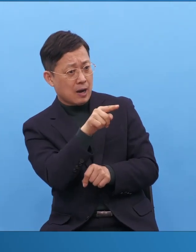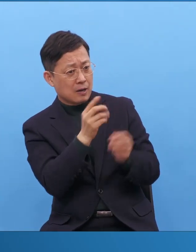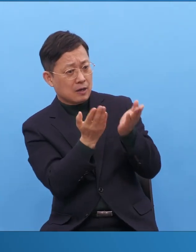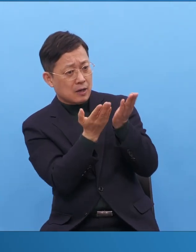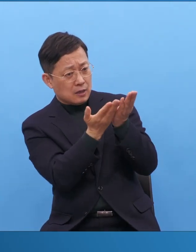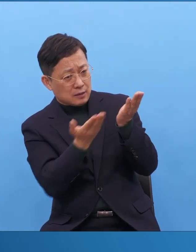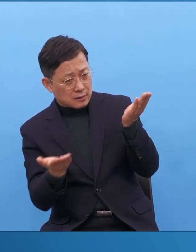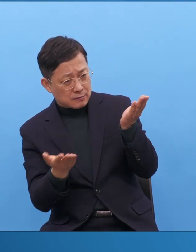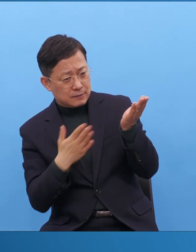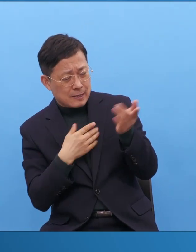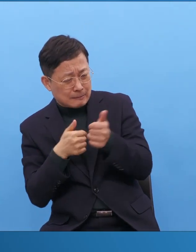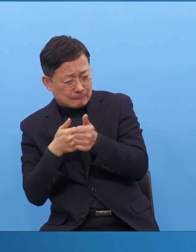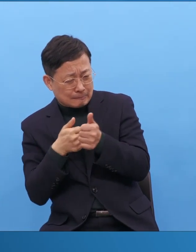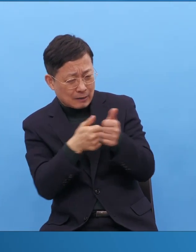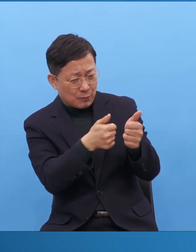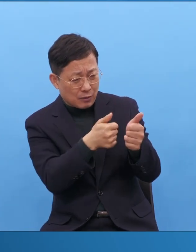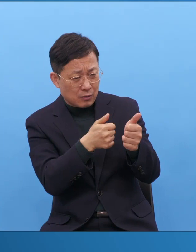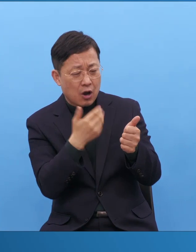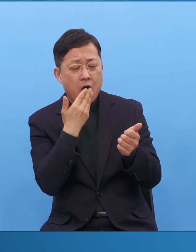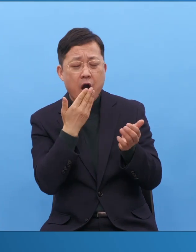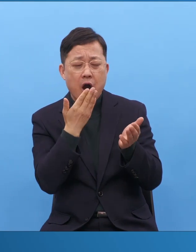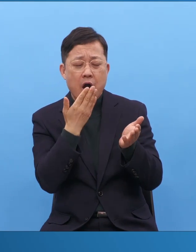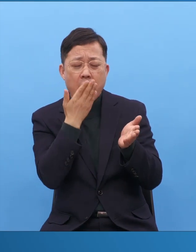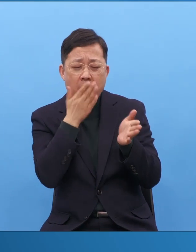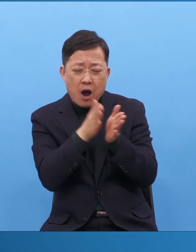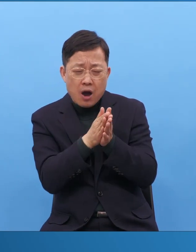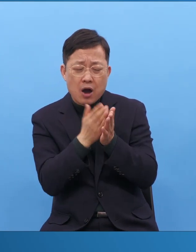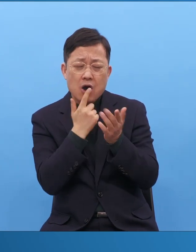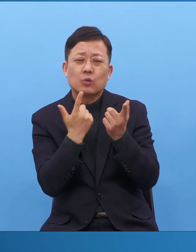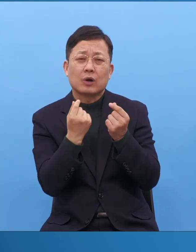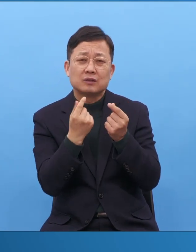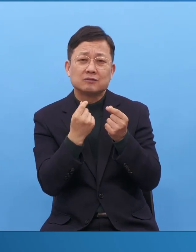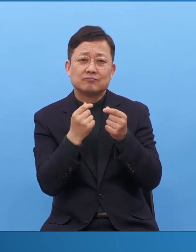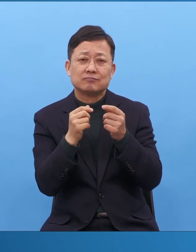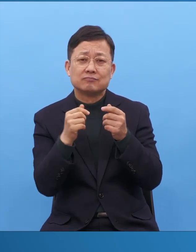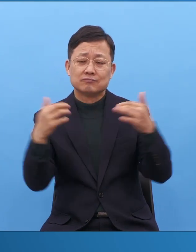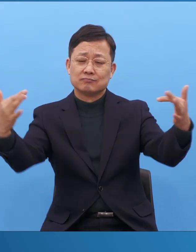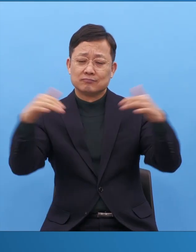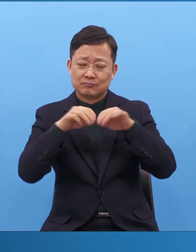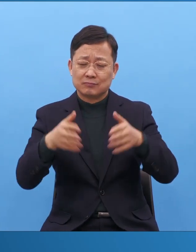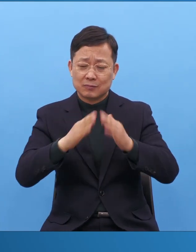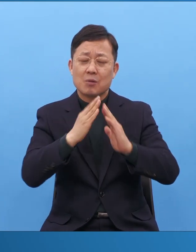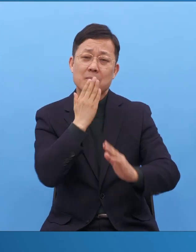자꾸 놓치니까 복음을 우습게 봐요. 우습게 또 이렇게 됩니다.